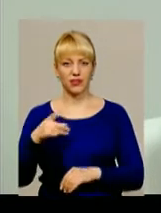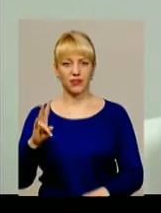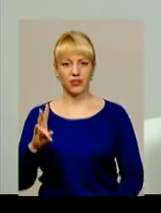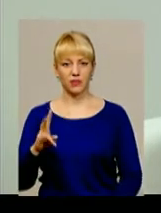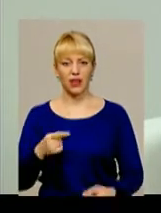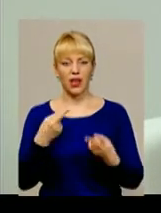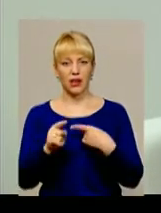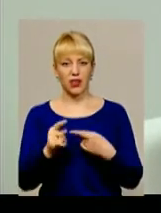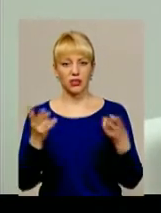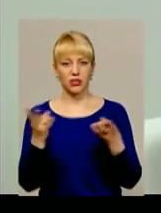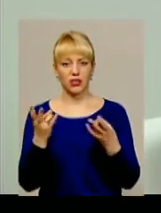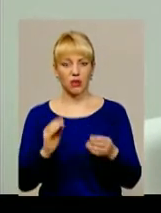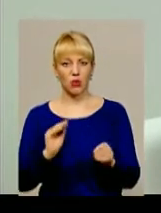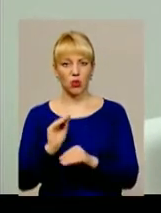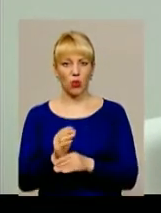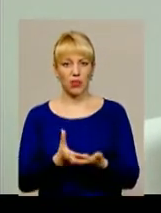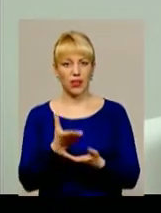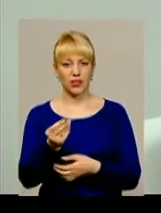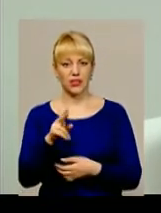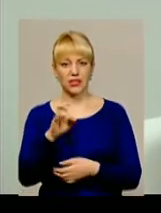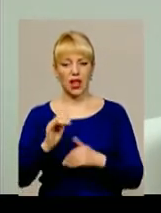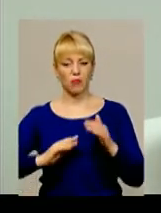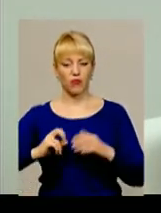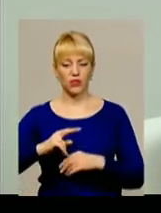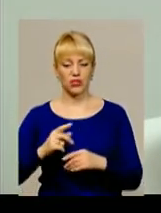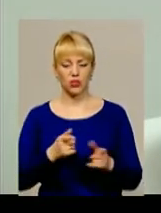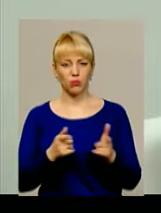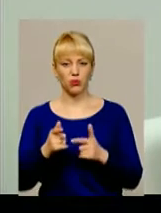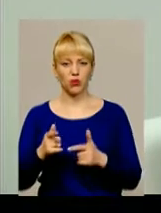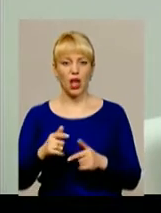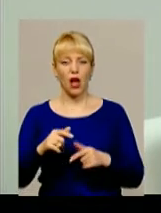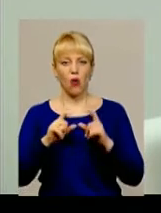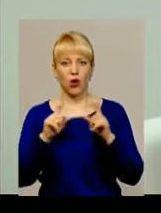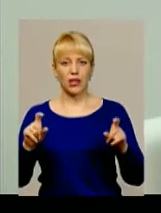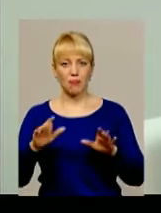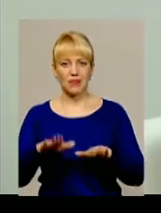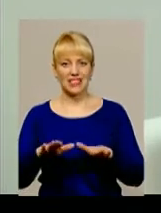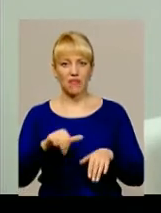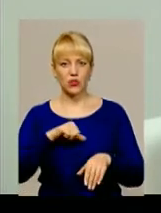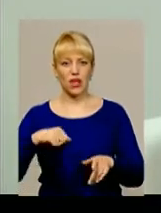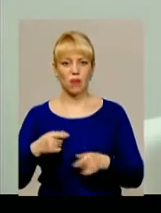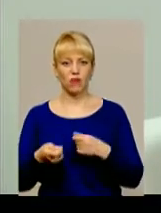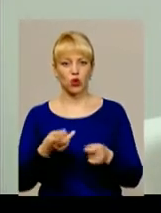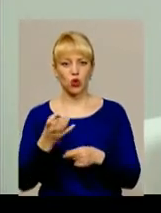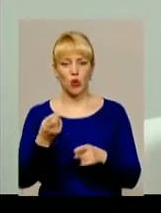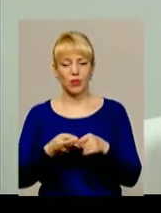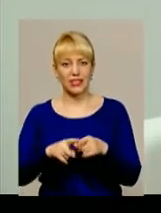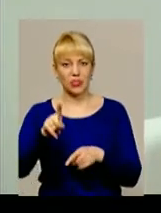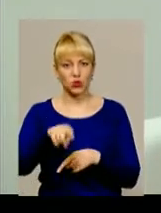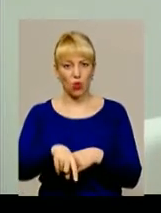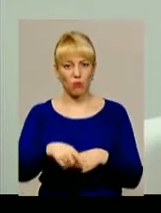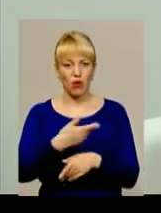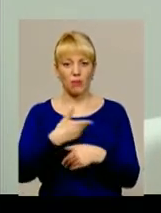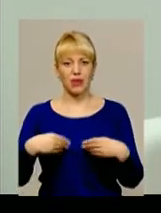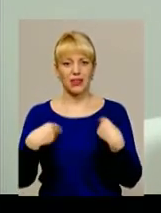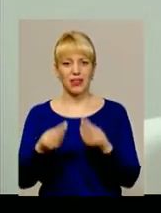Решту треба доплатити за професійну підготовку органам місцевого самоврядування. Але при цьому ще ми